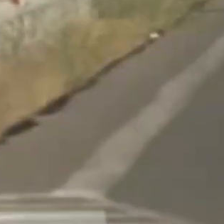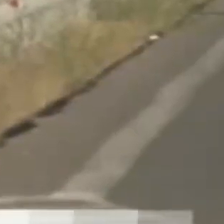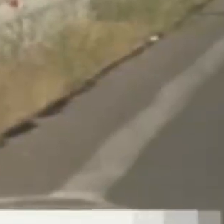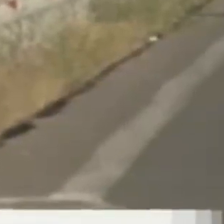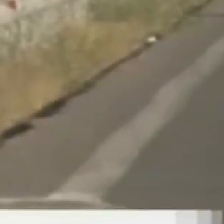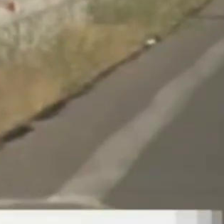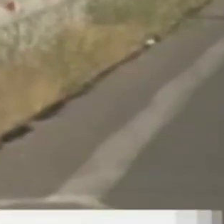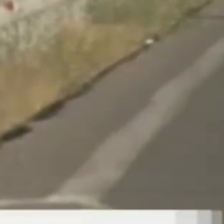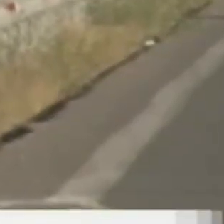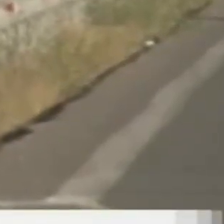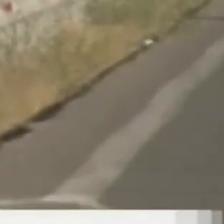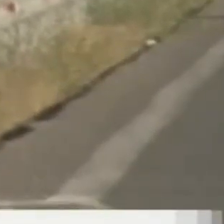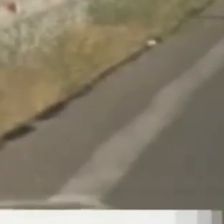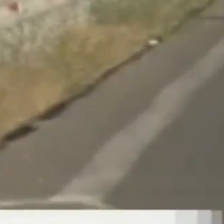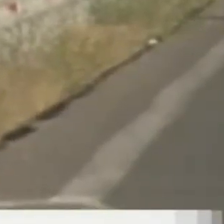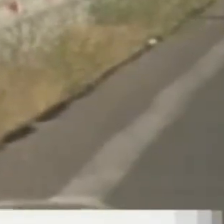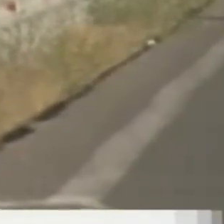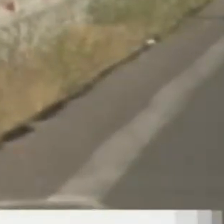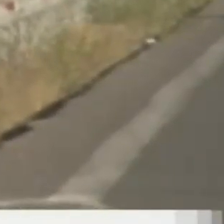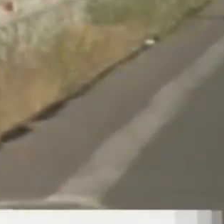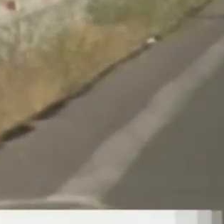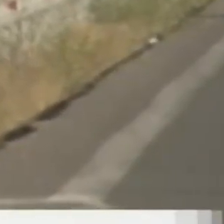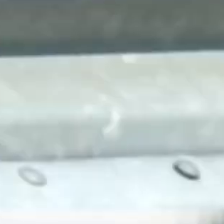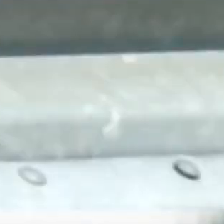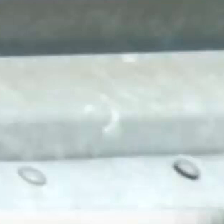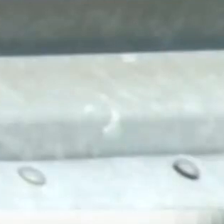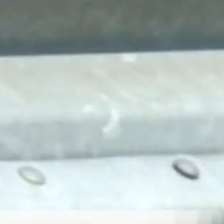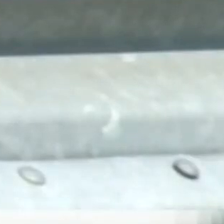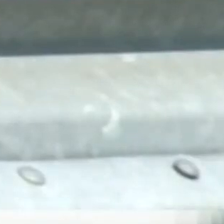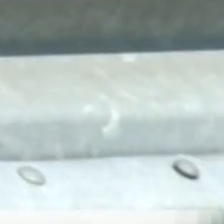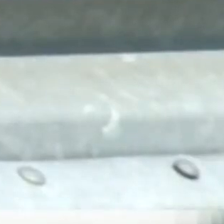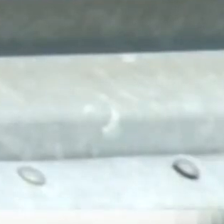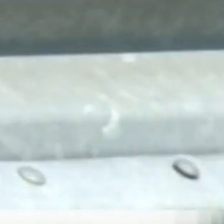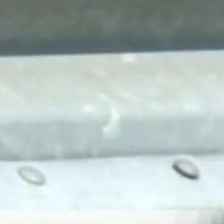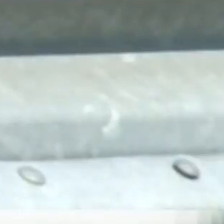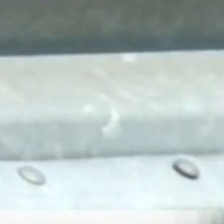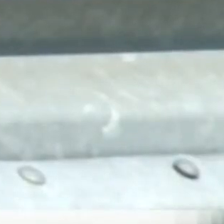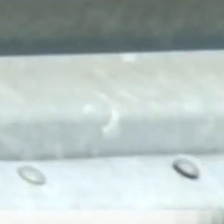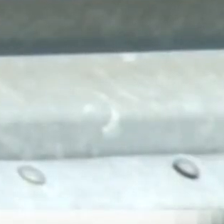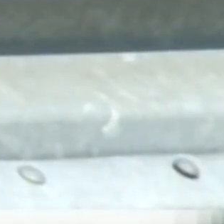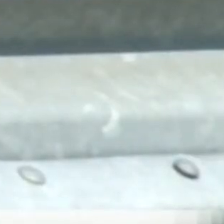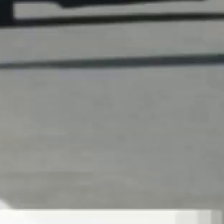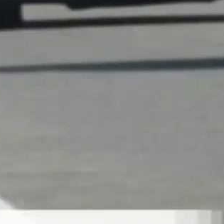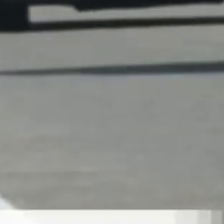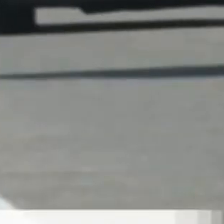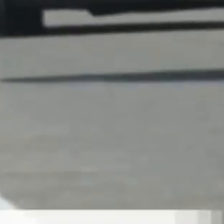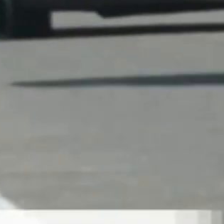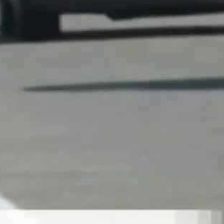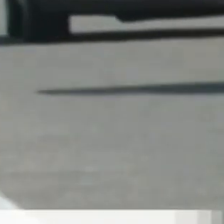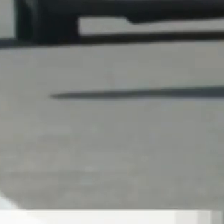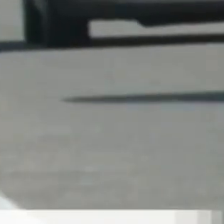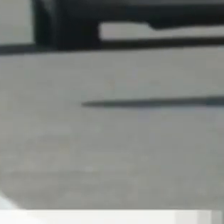Сайтът на гръцкото правителство, който създава QR-кодове за чуждестранните туристи, излезе в профилактика до сряда.